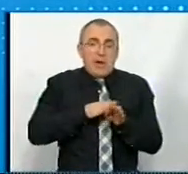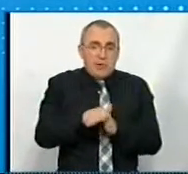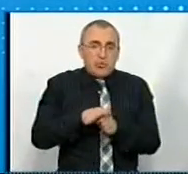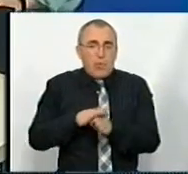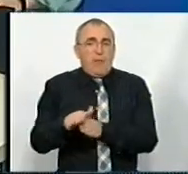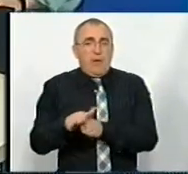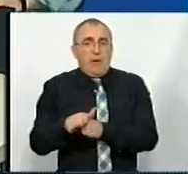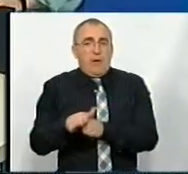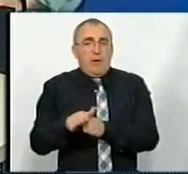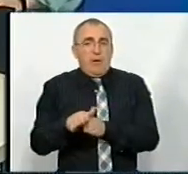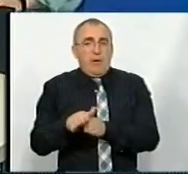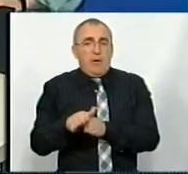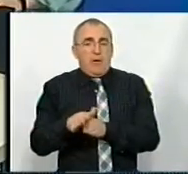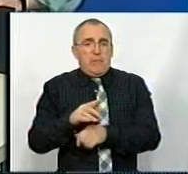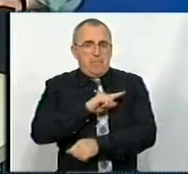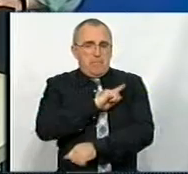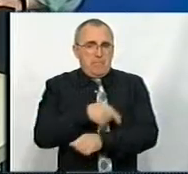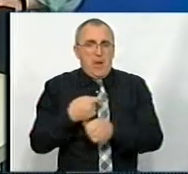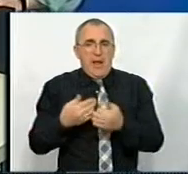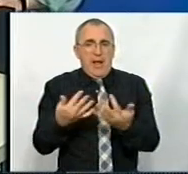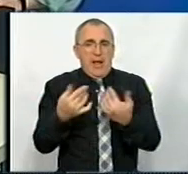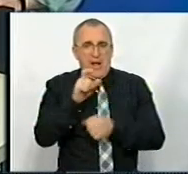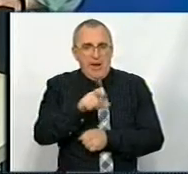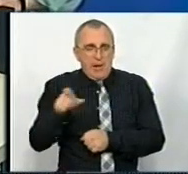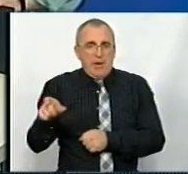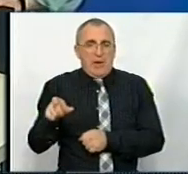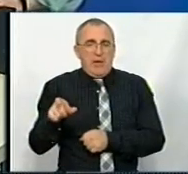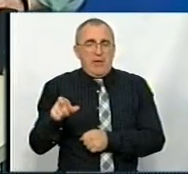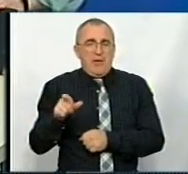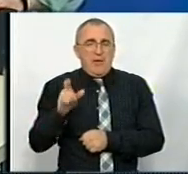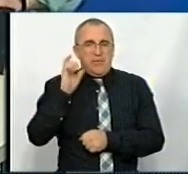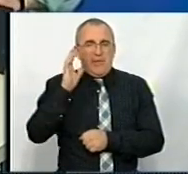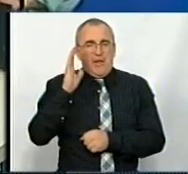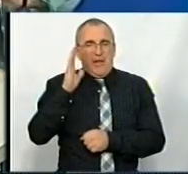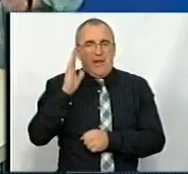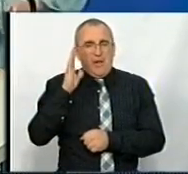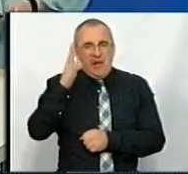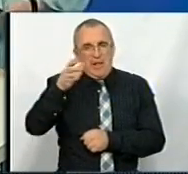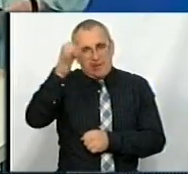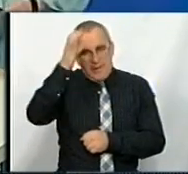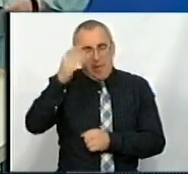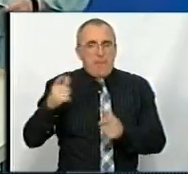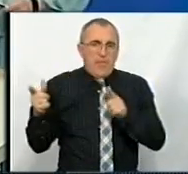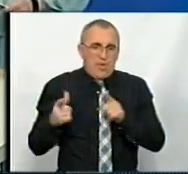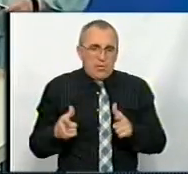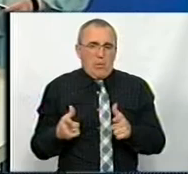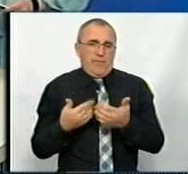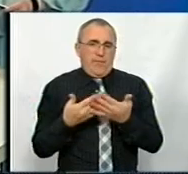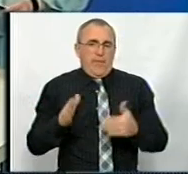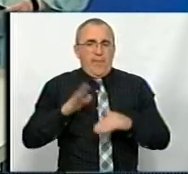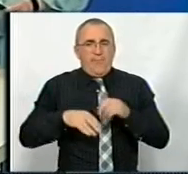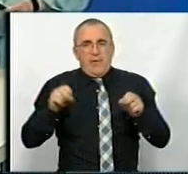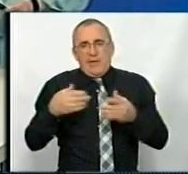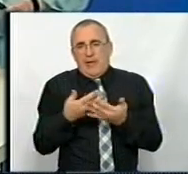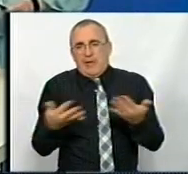потенції наших кадрів, доцентів, кандидатів, професорів по підготовці там і фахівців